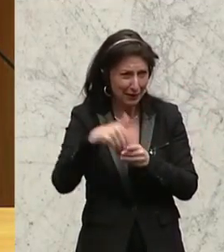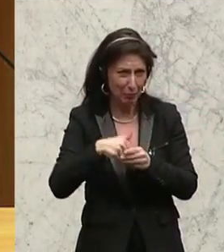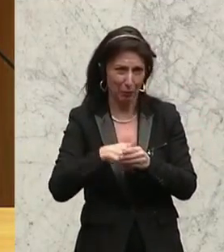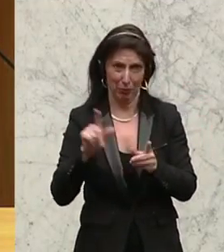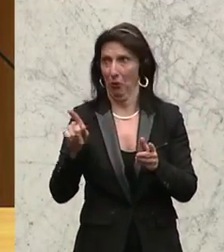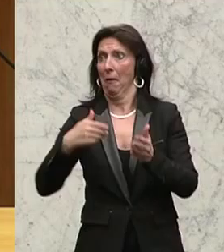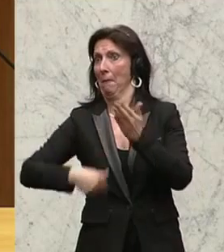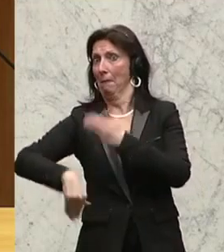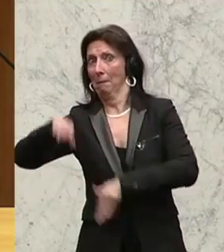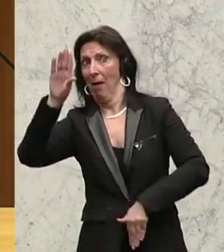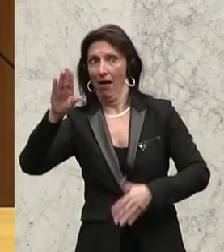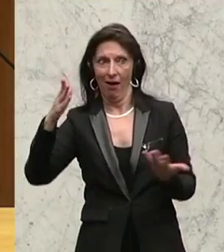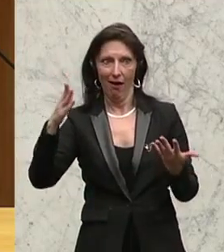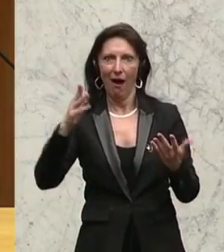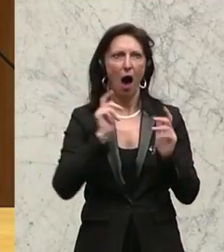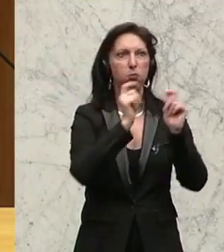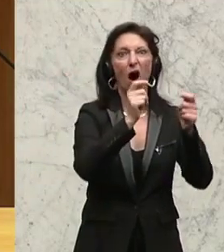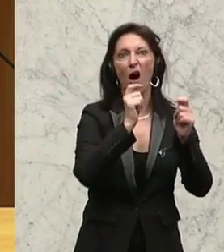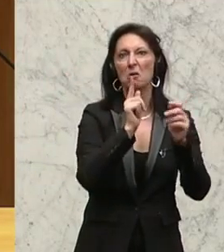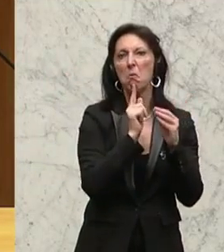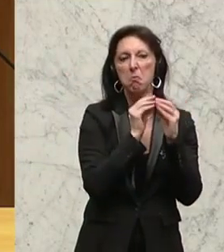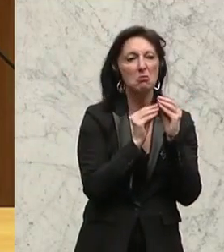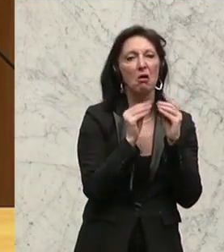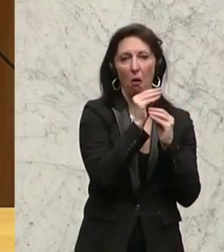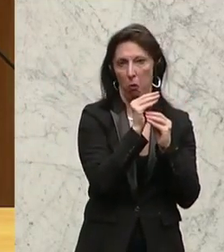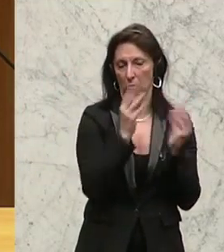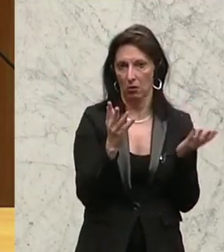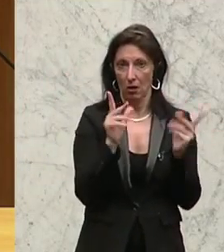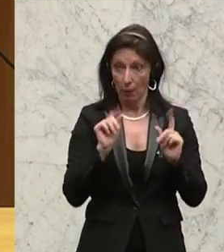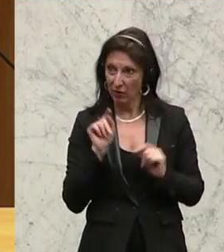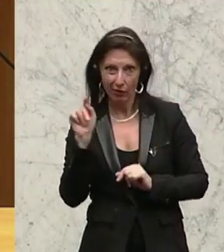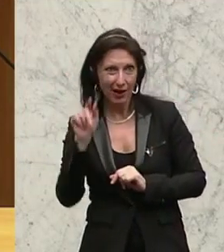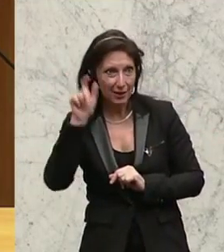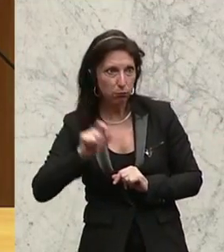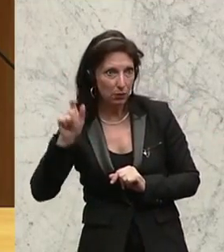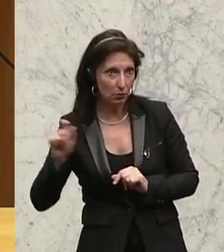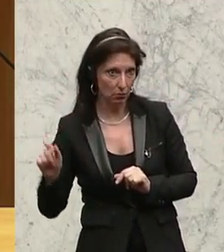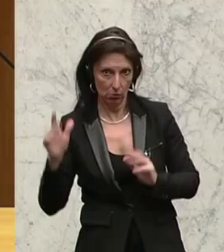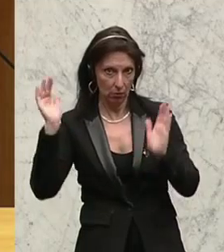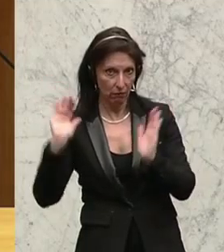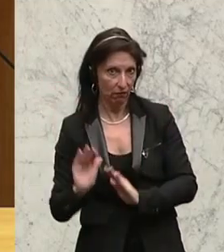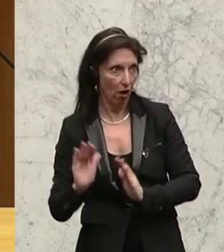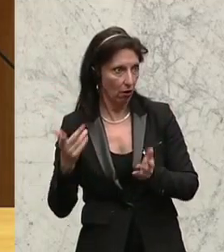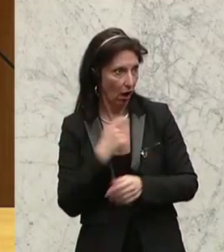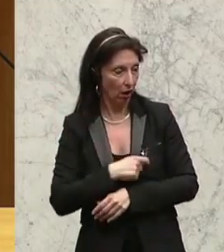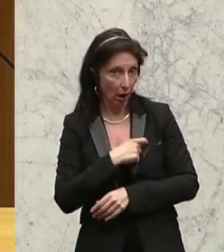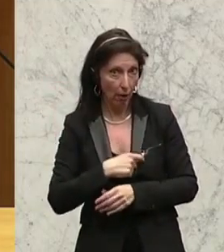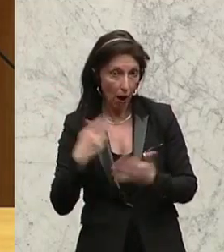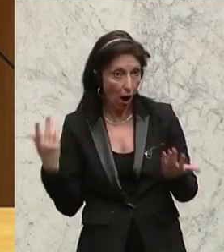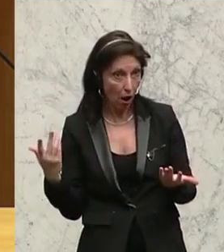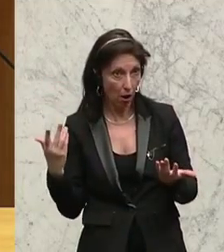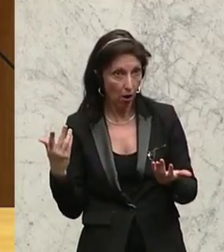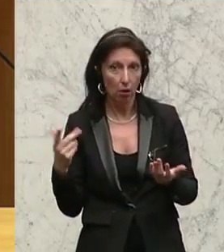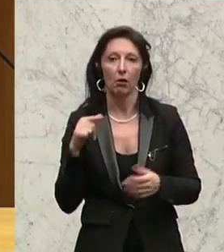Prozentsatz als die Zunahme der Anzeigen. Das heißt, von diesem Personenkreis geht ein deutlich geringerer Kriminalitätsdruck aus